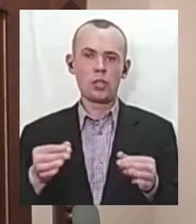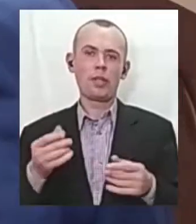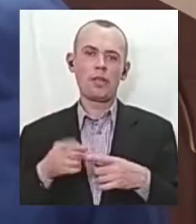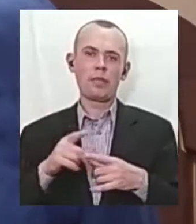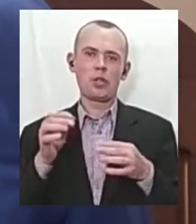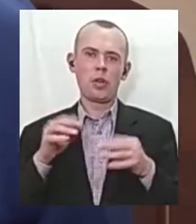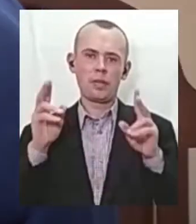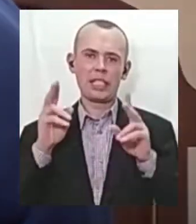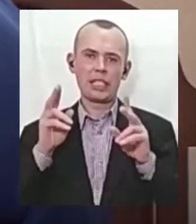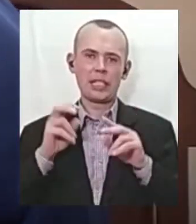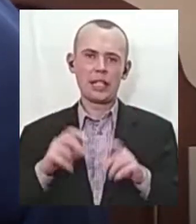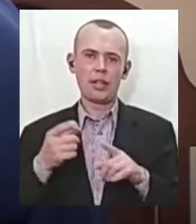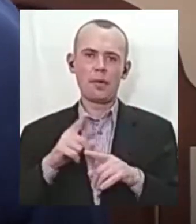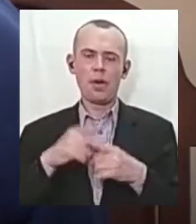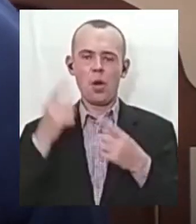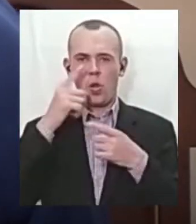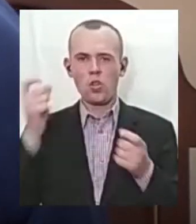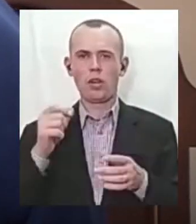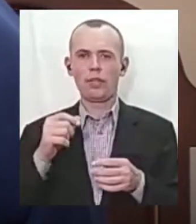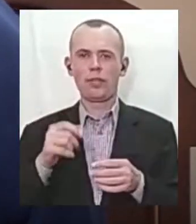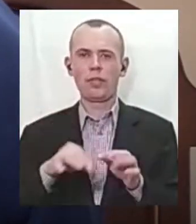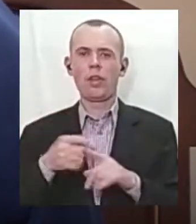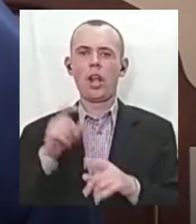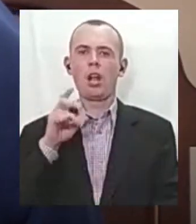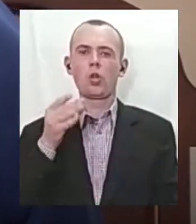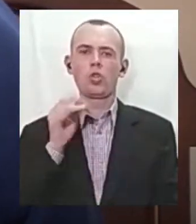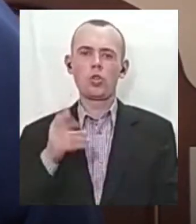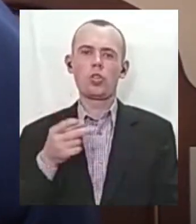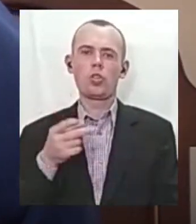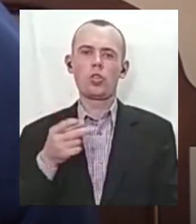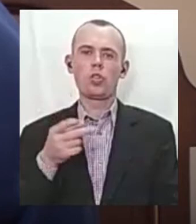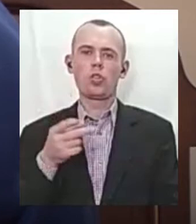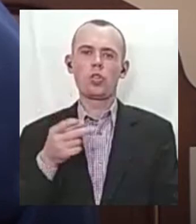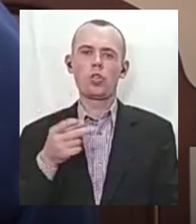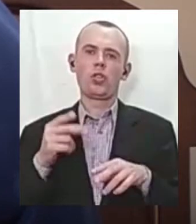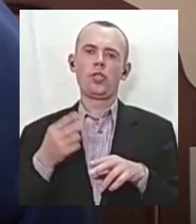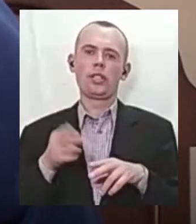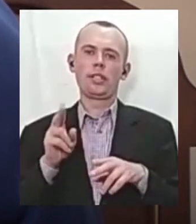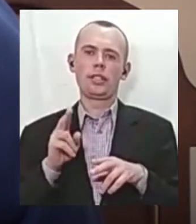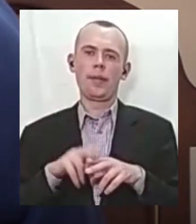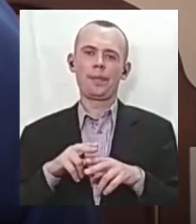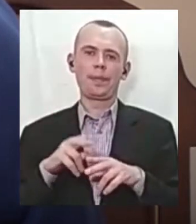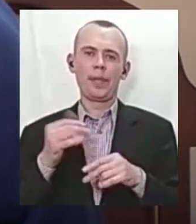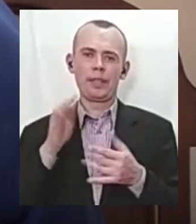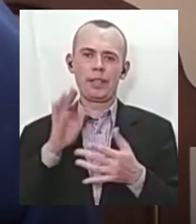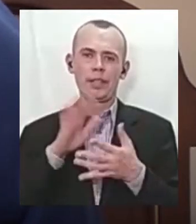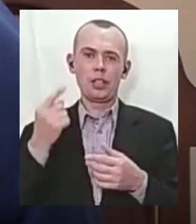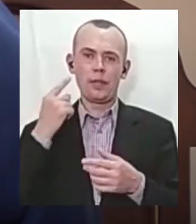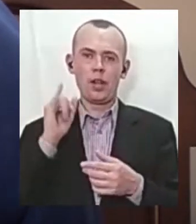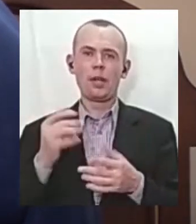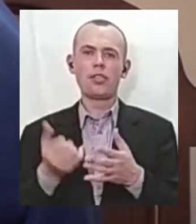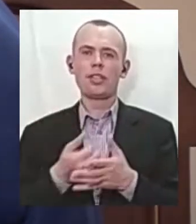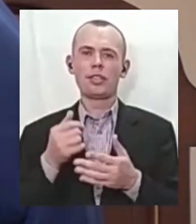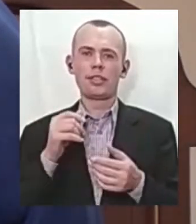експертизи. Це виїмку в виконавчому комітеті Одеської міської ради, в інспекції ДБК Одеської міської ради та